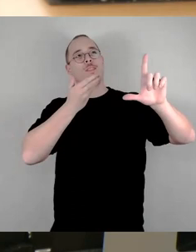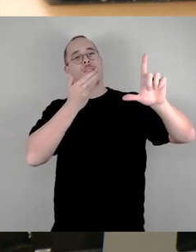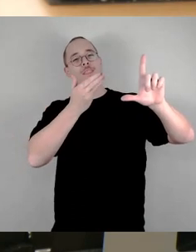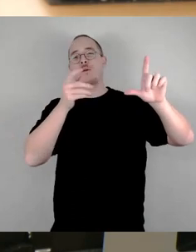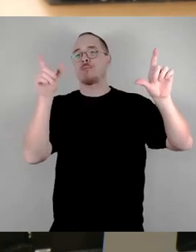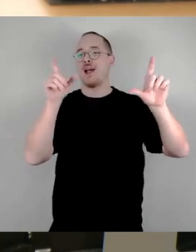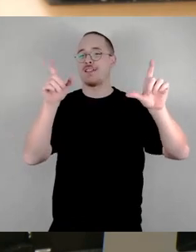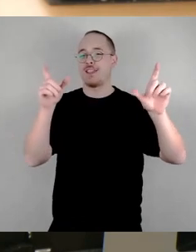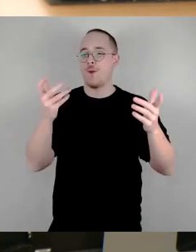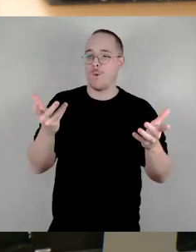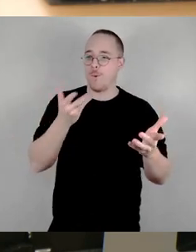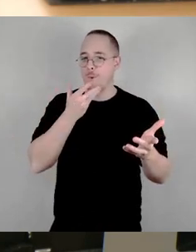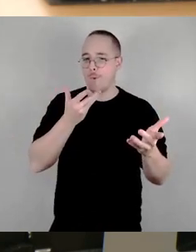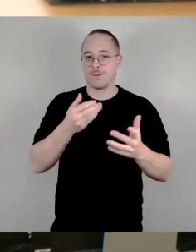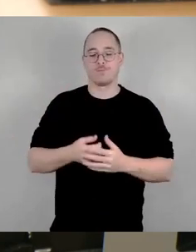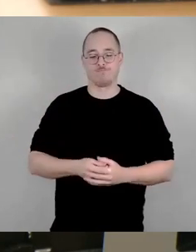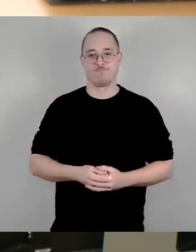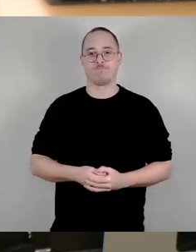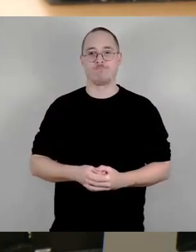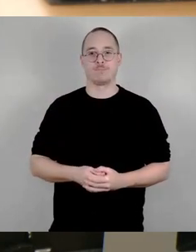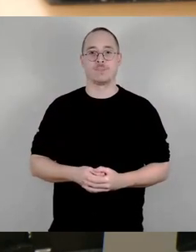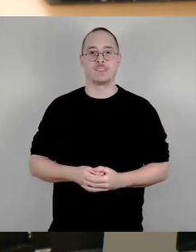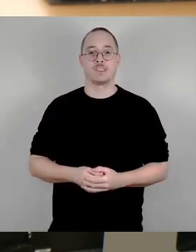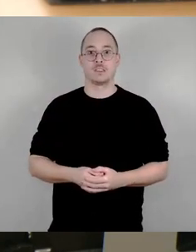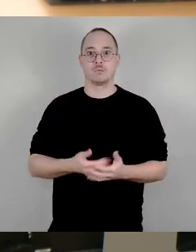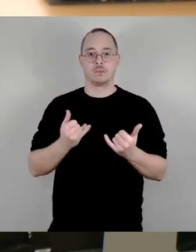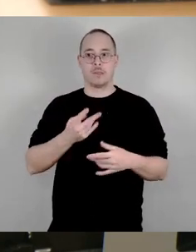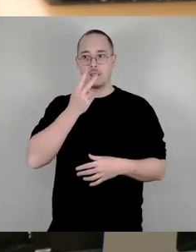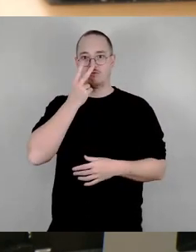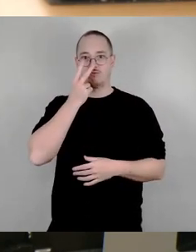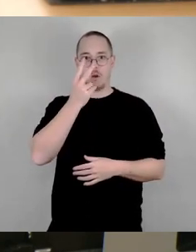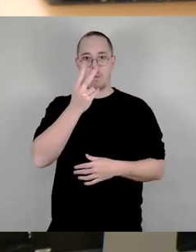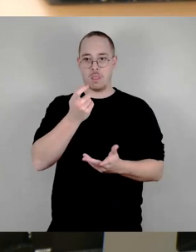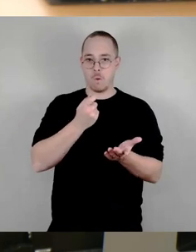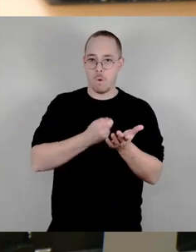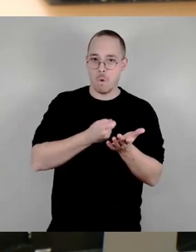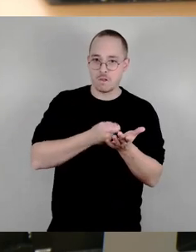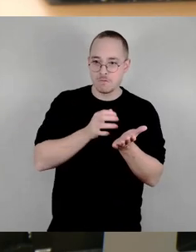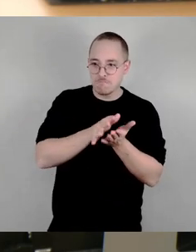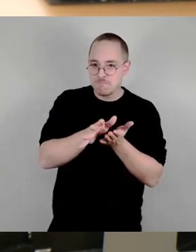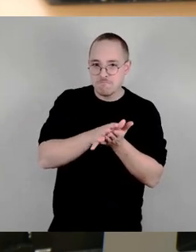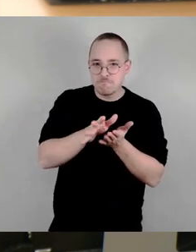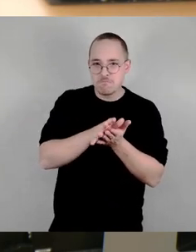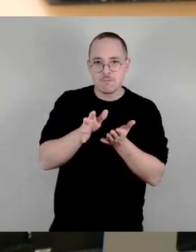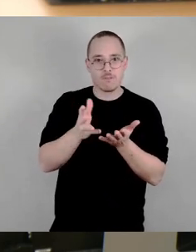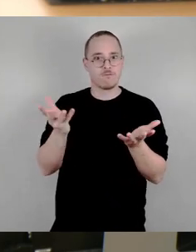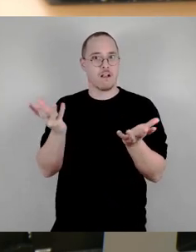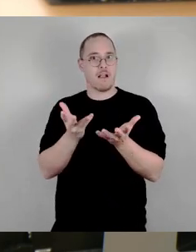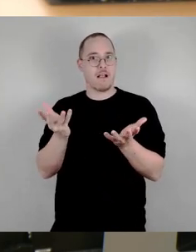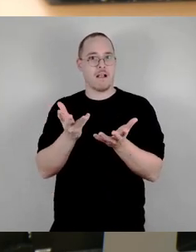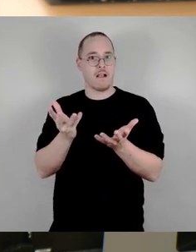wir uns dann anschauen, was das alles kostet, dann muss man sagen, das Image